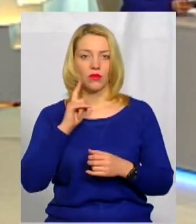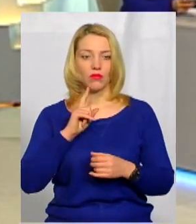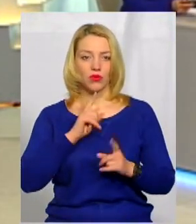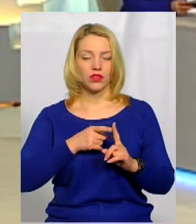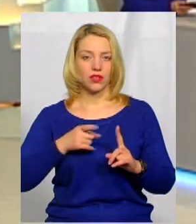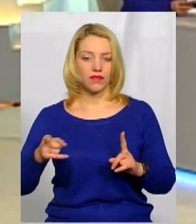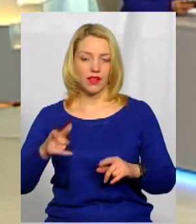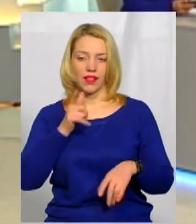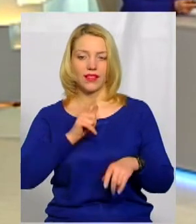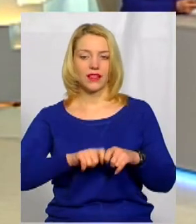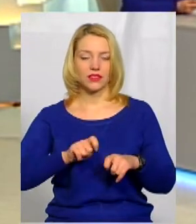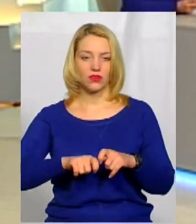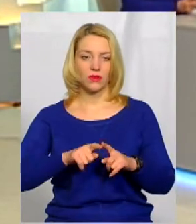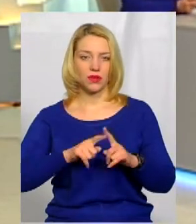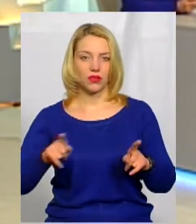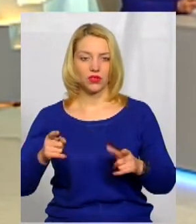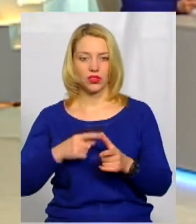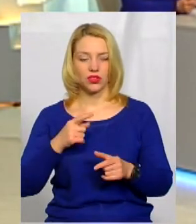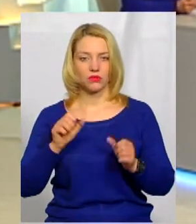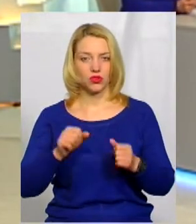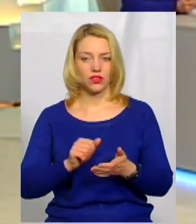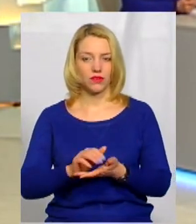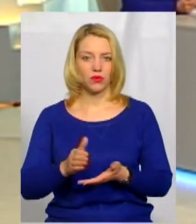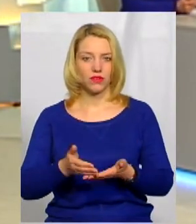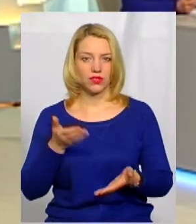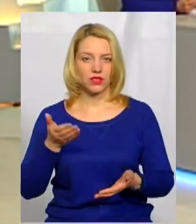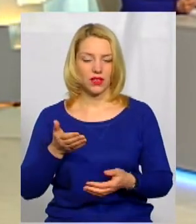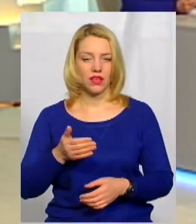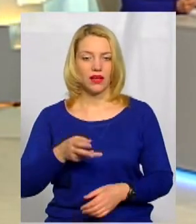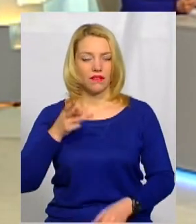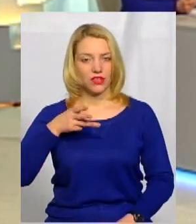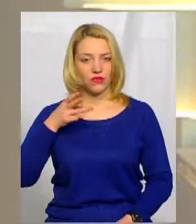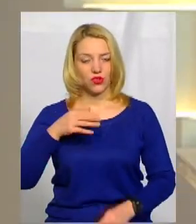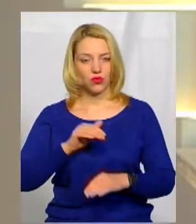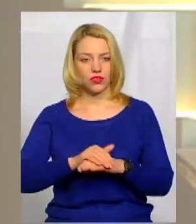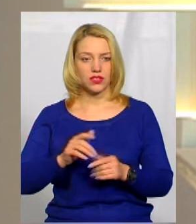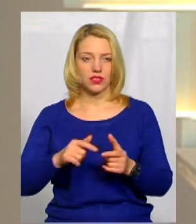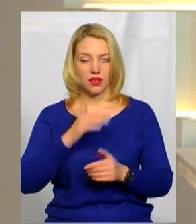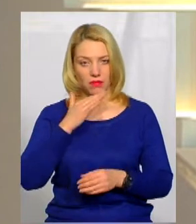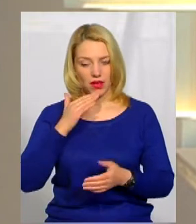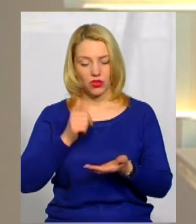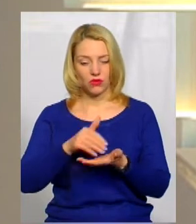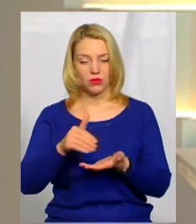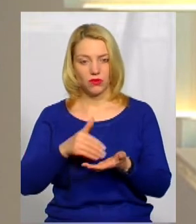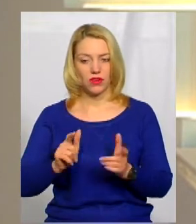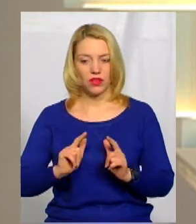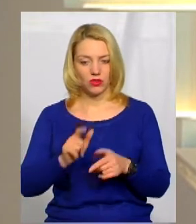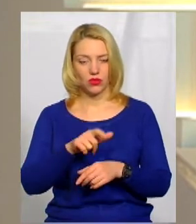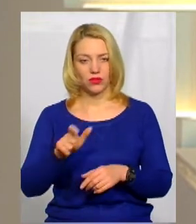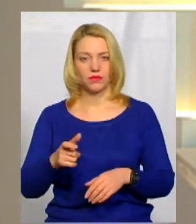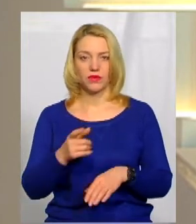триває тестовий період, ще можна відмовитися від відеофіксації? Багато відмовляється бітурієнтів?